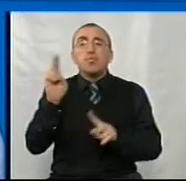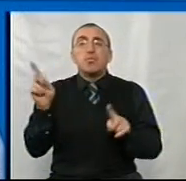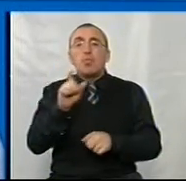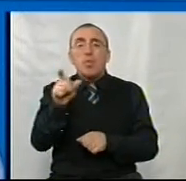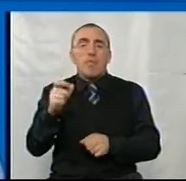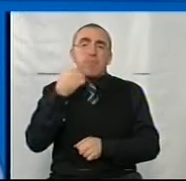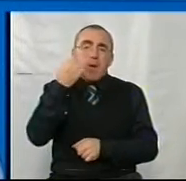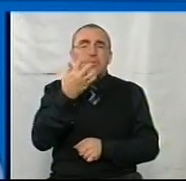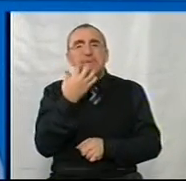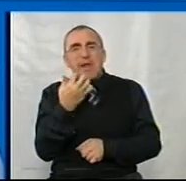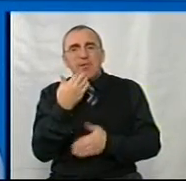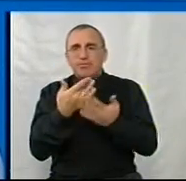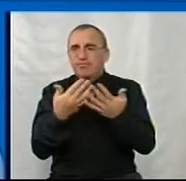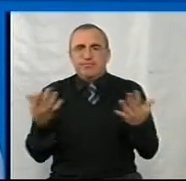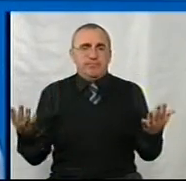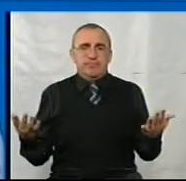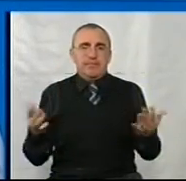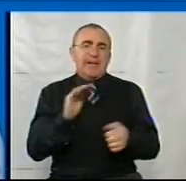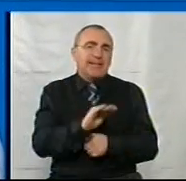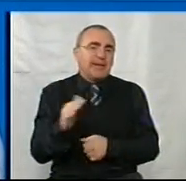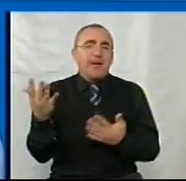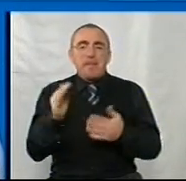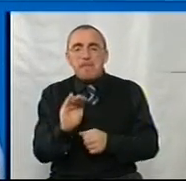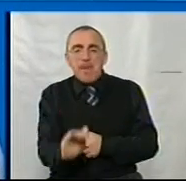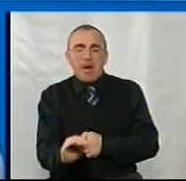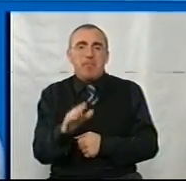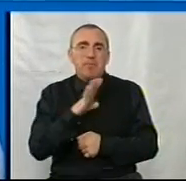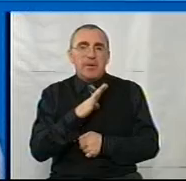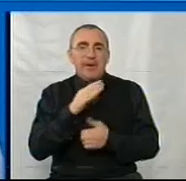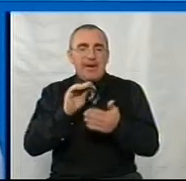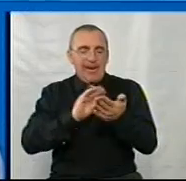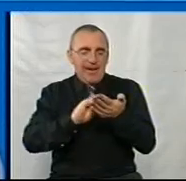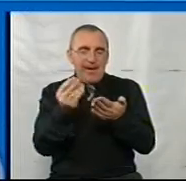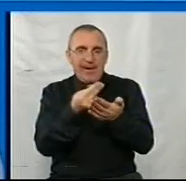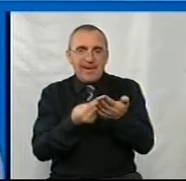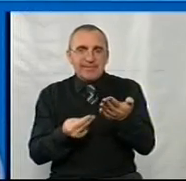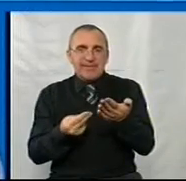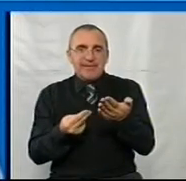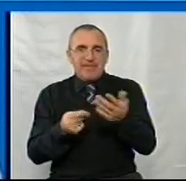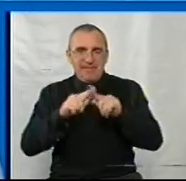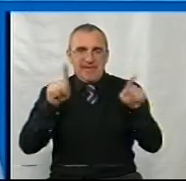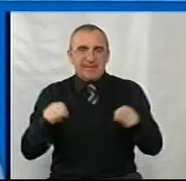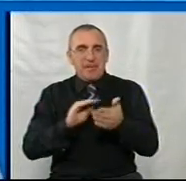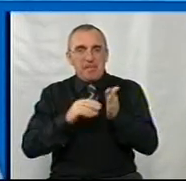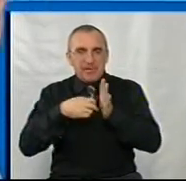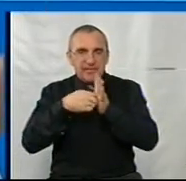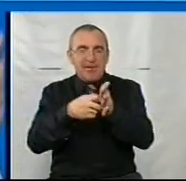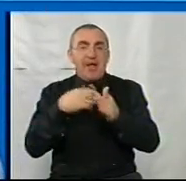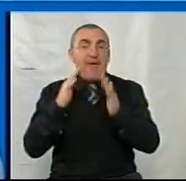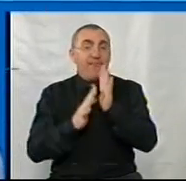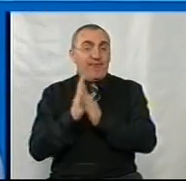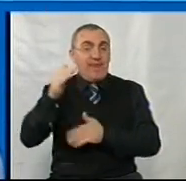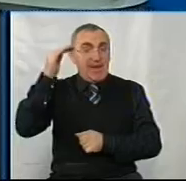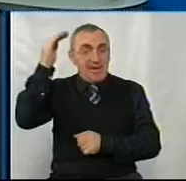бабушкам, дєдушкам, дітям, які маленькі були. Ви навіть ці листівки, листи писали, які виростуть,